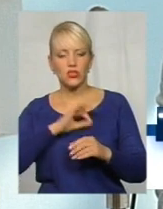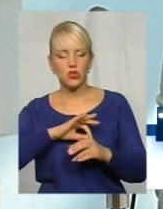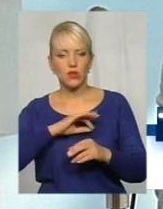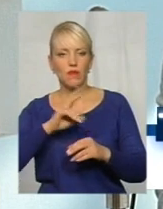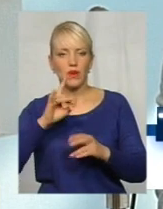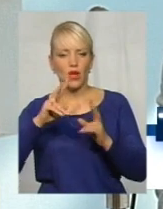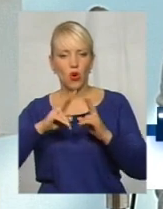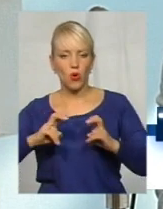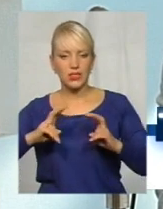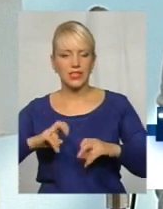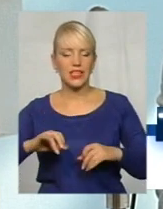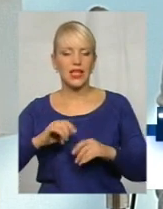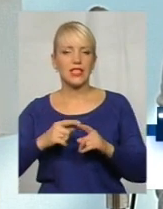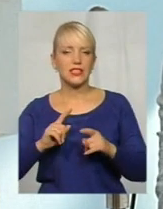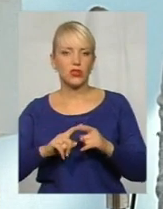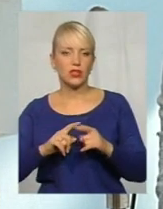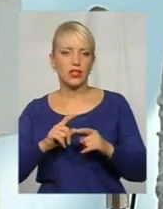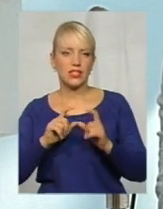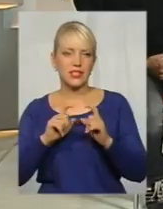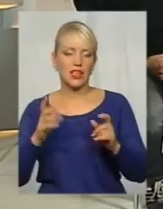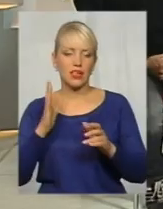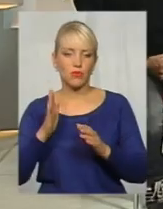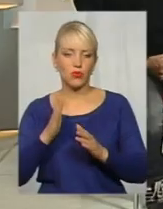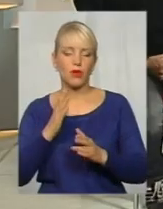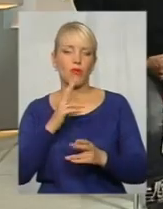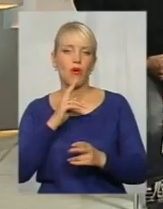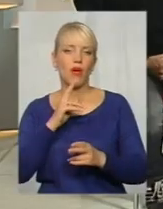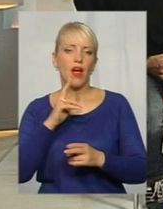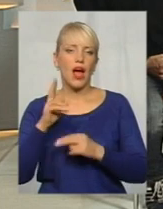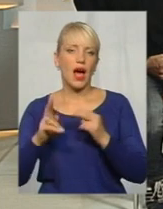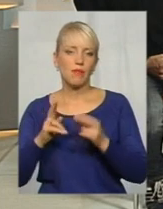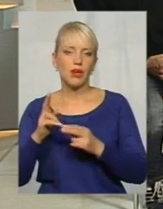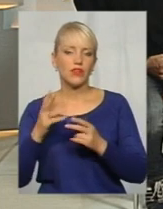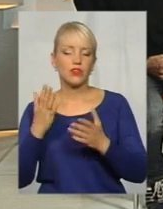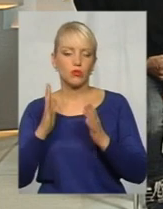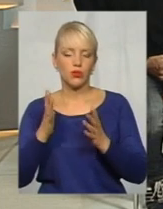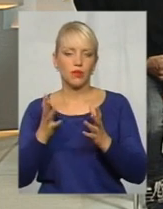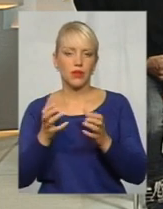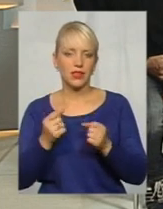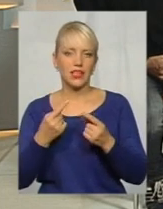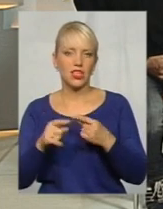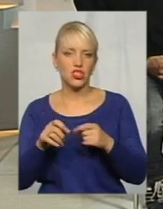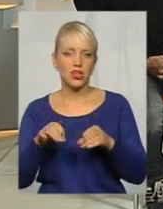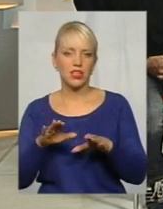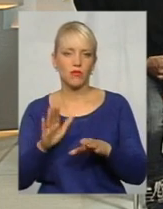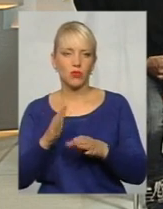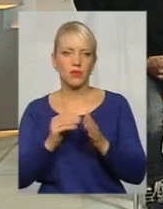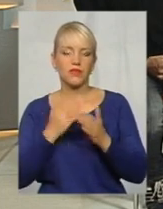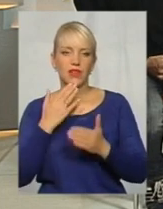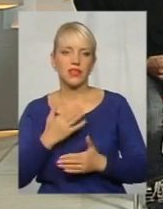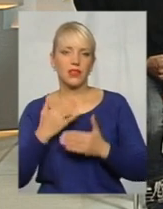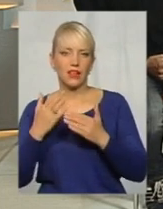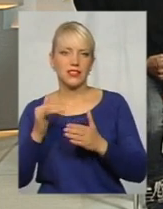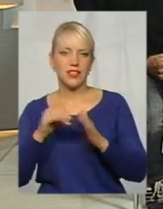звичайно, будемо апелювати, якщо в випадку буде прийняти інше рішення, будемо звертатися до Верховного суду